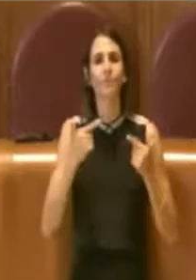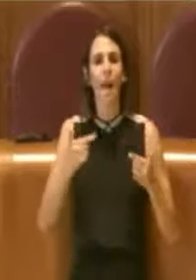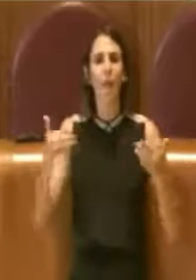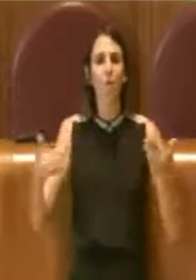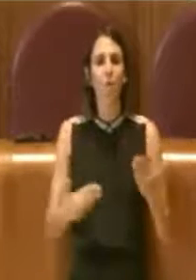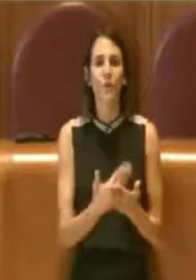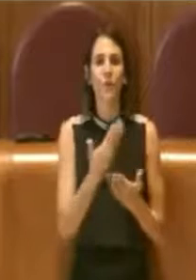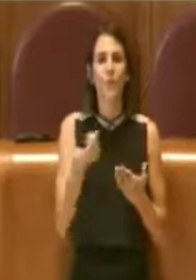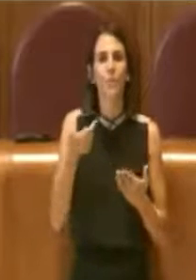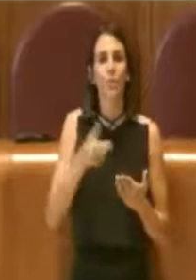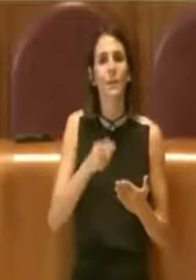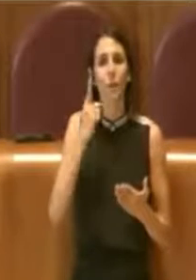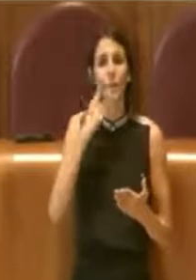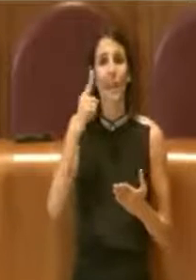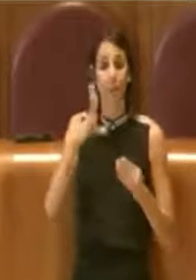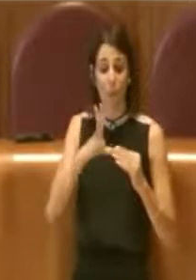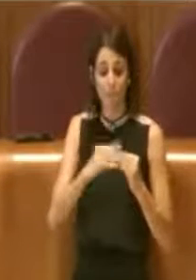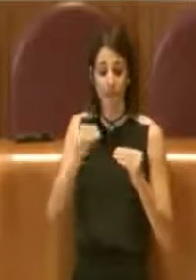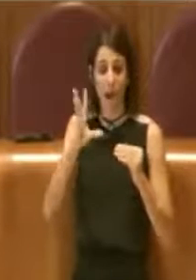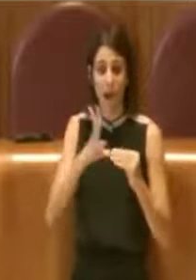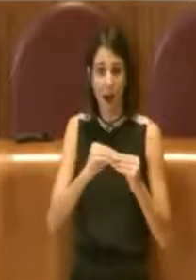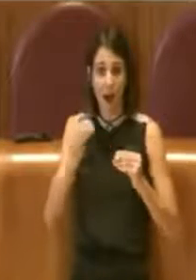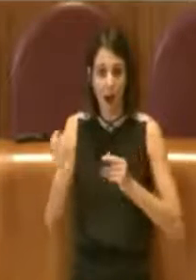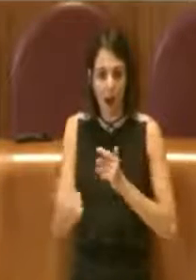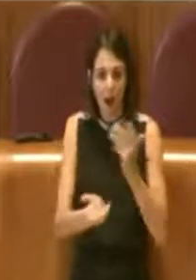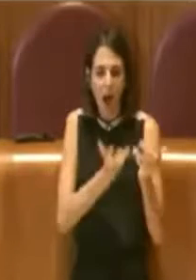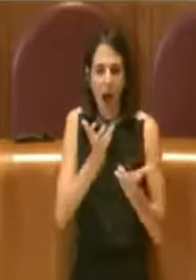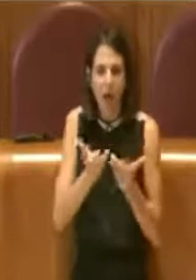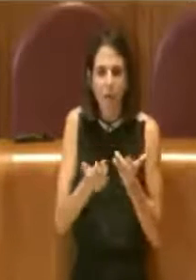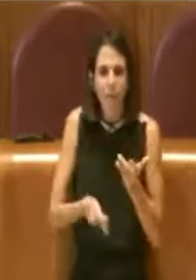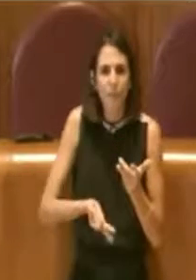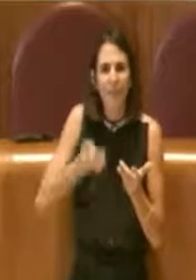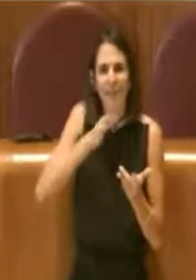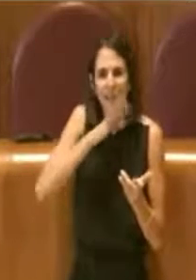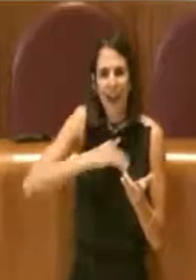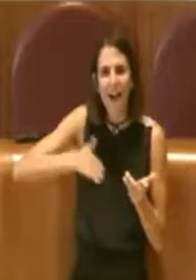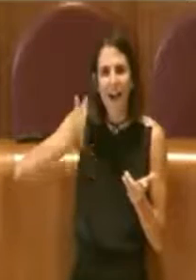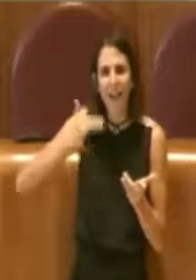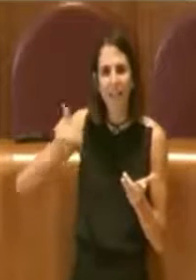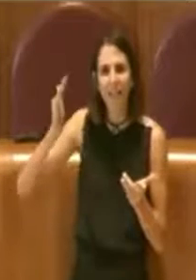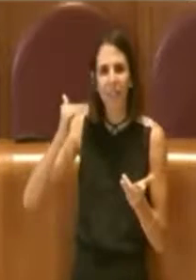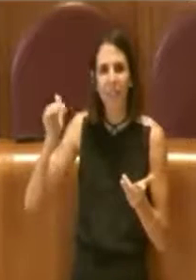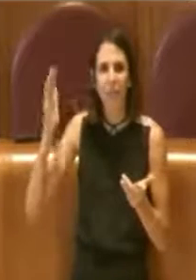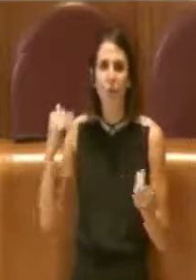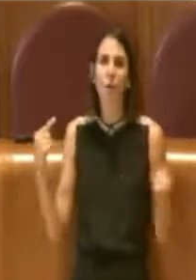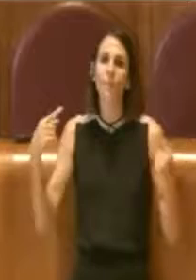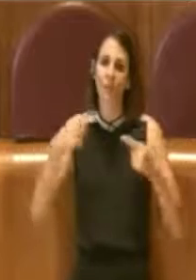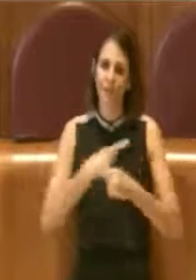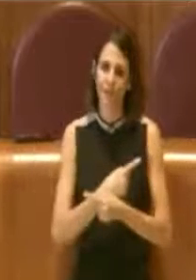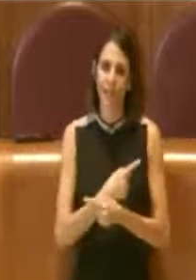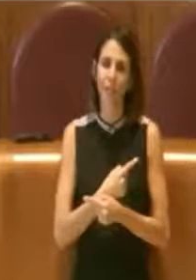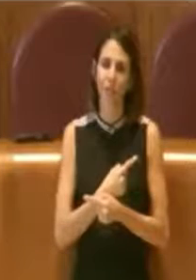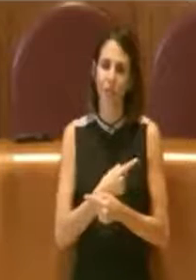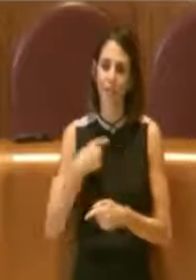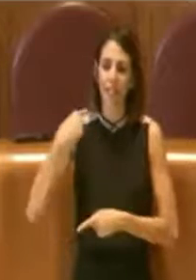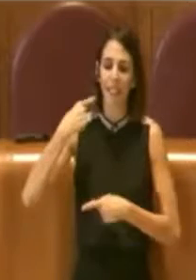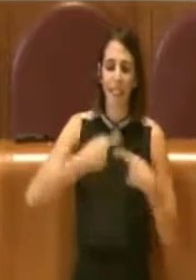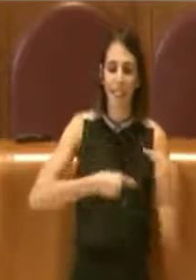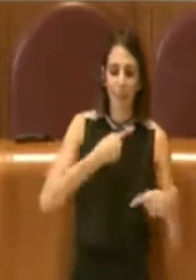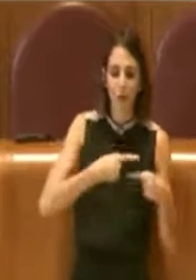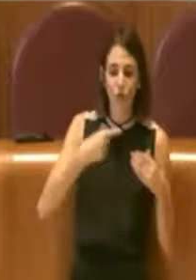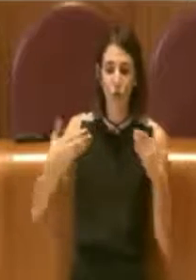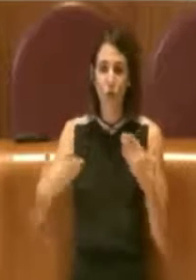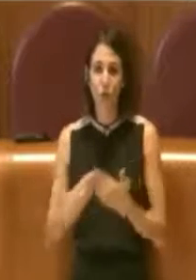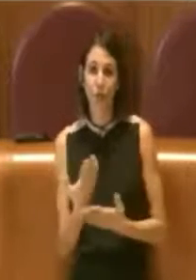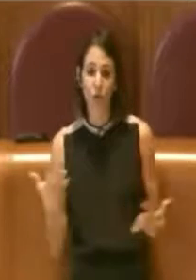'artigianato come un qualcosa di passato, di antico, invece coniugare la tradizione, l'innovazione e